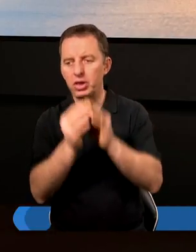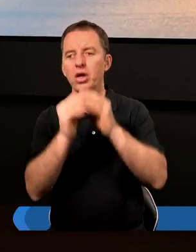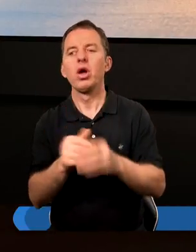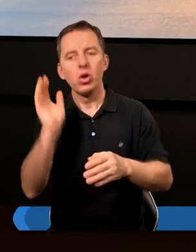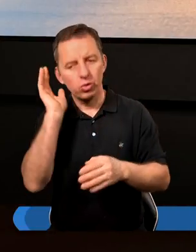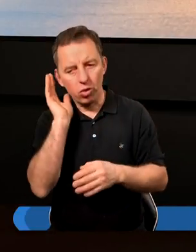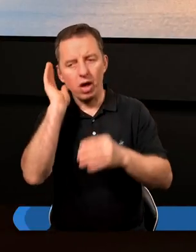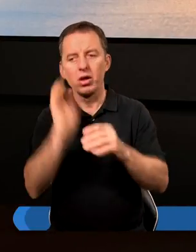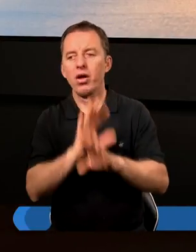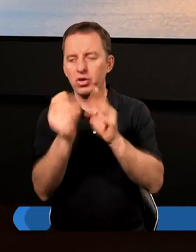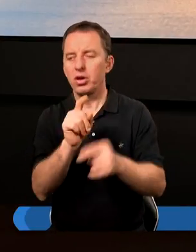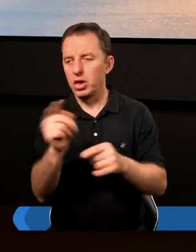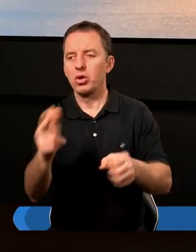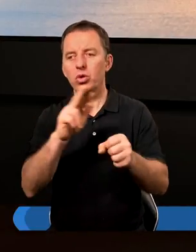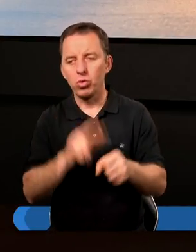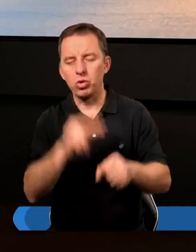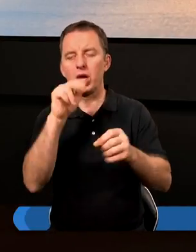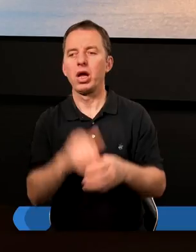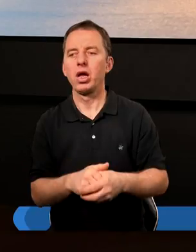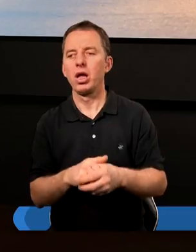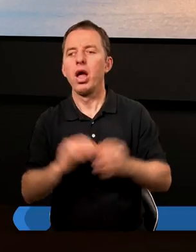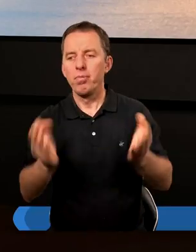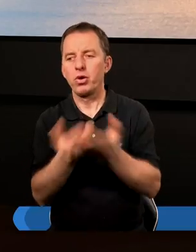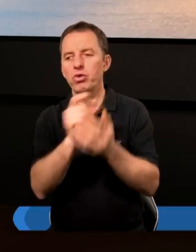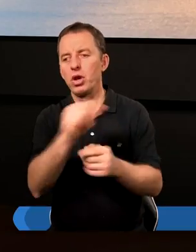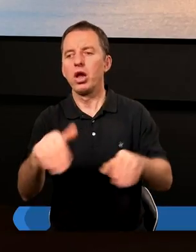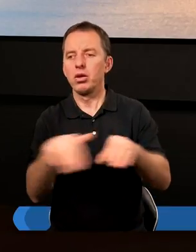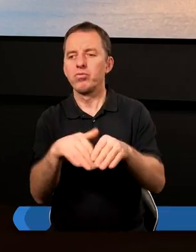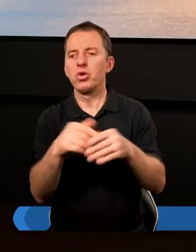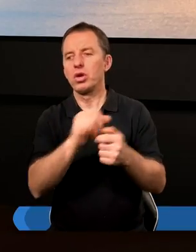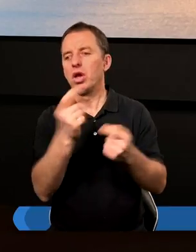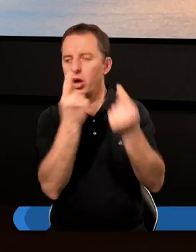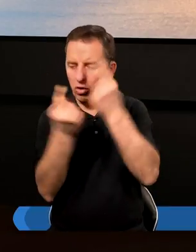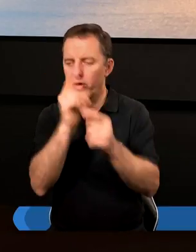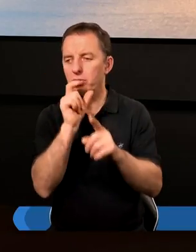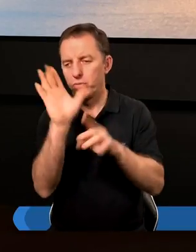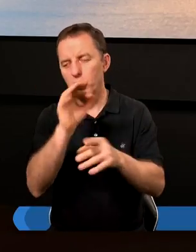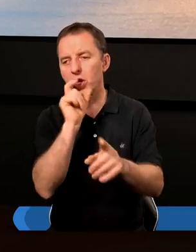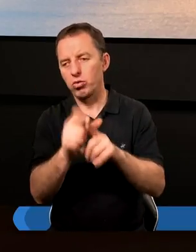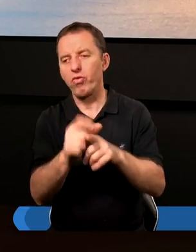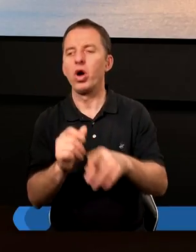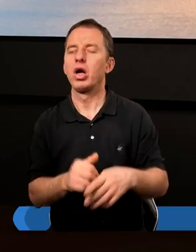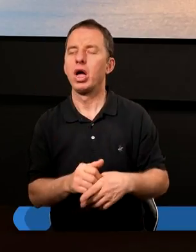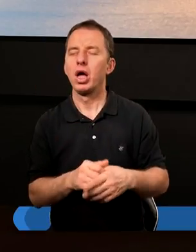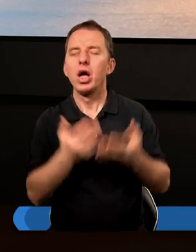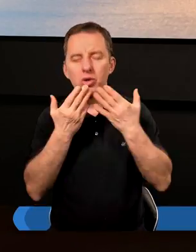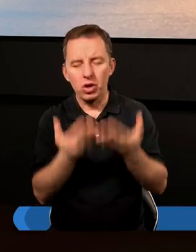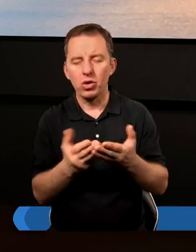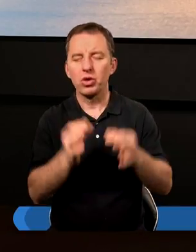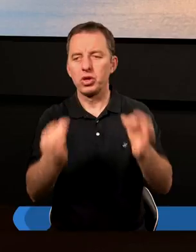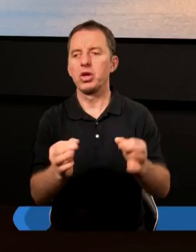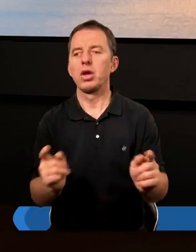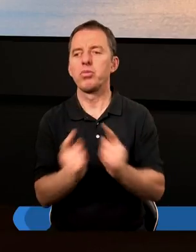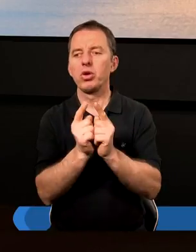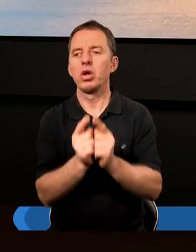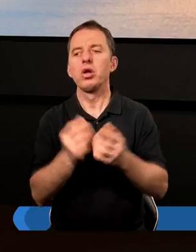słuchaczom, wszystkim tych, którzy poświęcili czas, żeby wspólnie z nami rozważać Boże Słowo. Dziękuję za